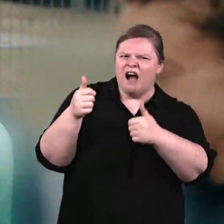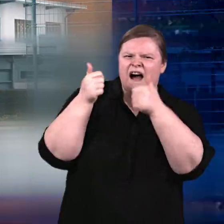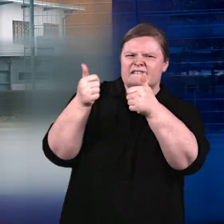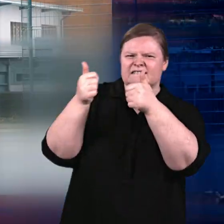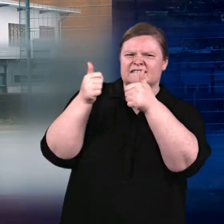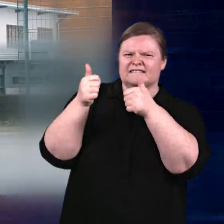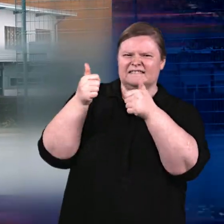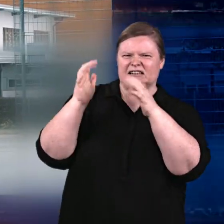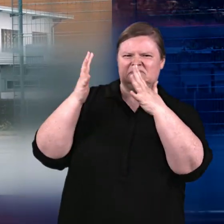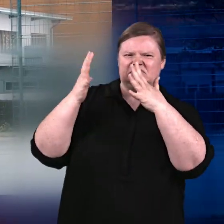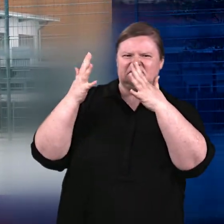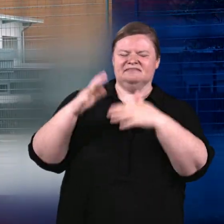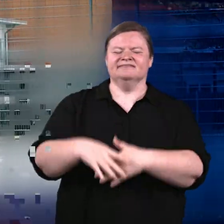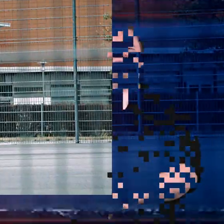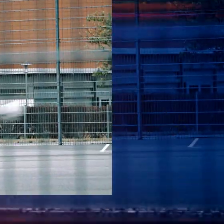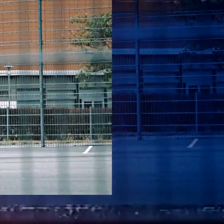gefeiert.